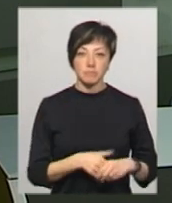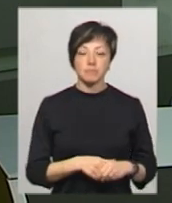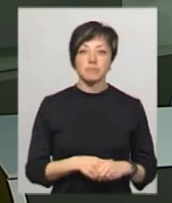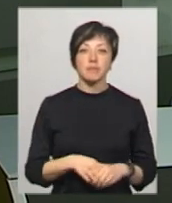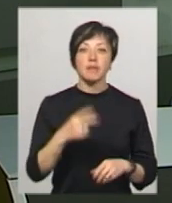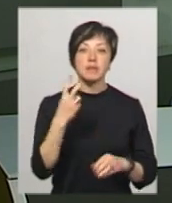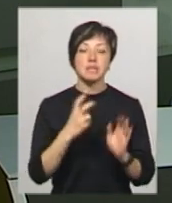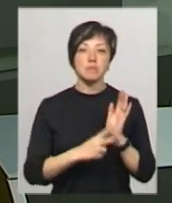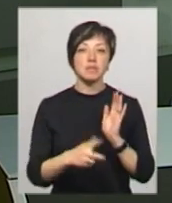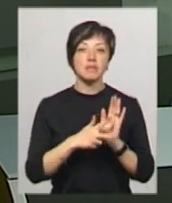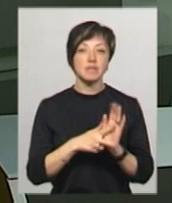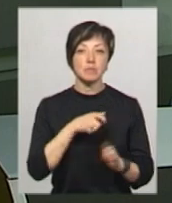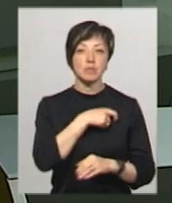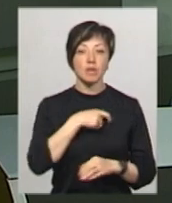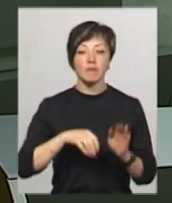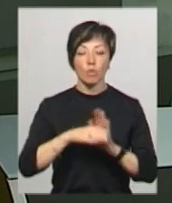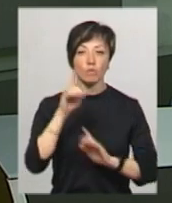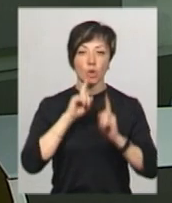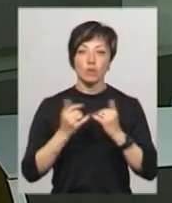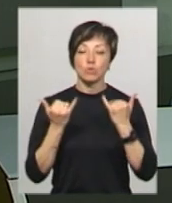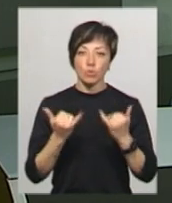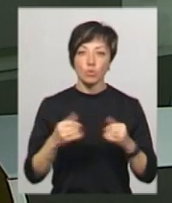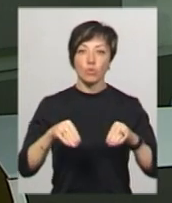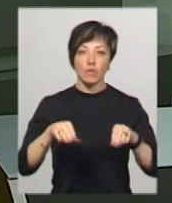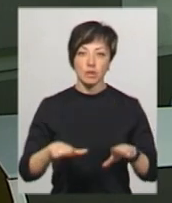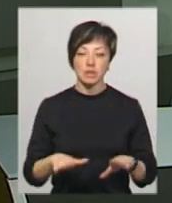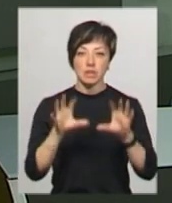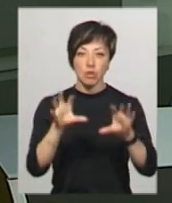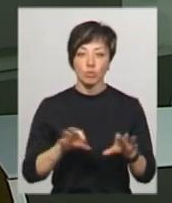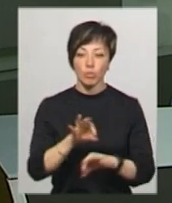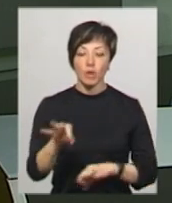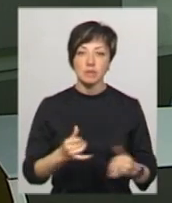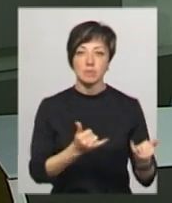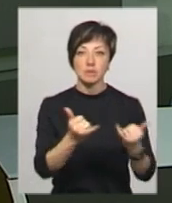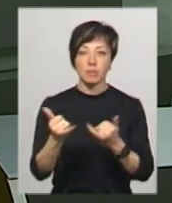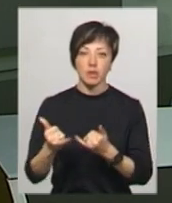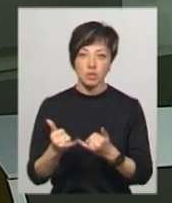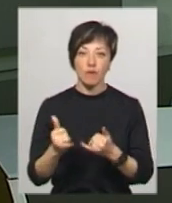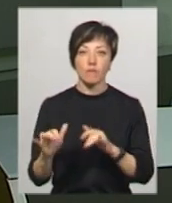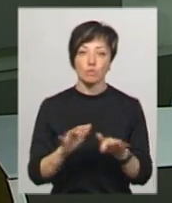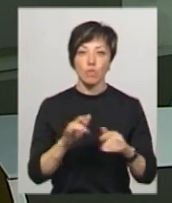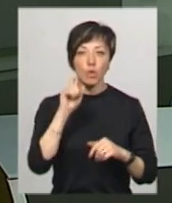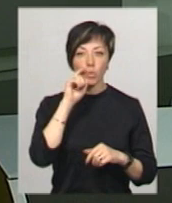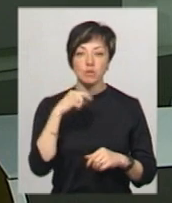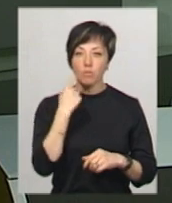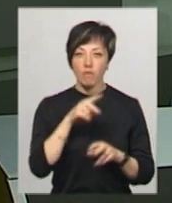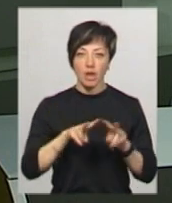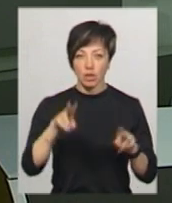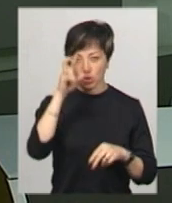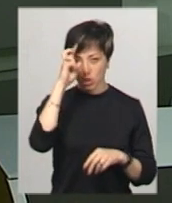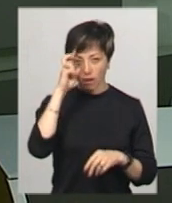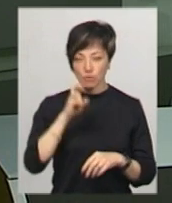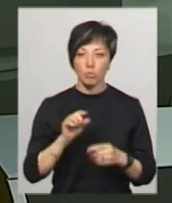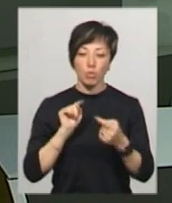Нагадаю, 278 депутатів Верховної Ради сьогодні ухвалили законопроєкт про забезпечення функціонування української мови як державної.